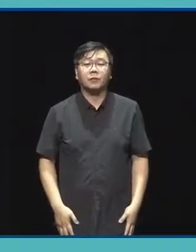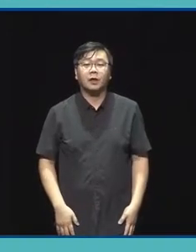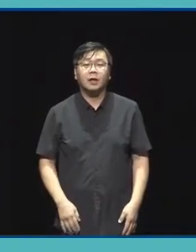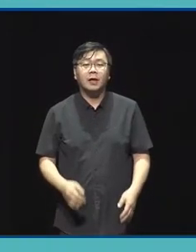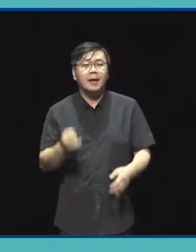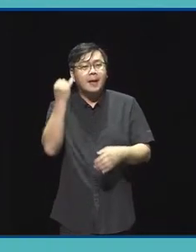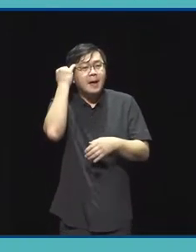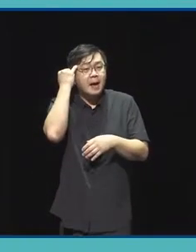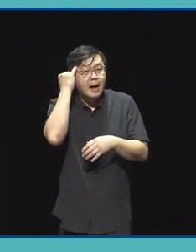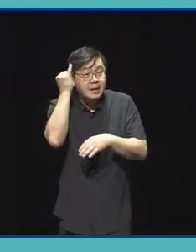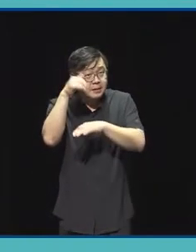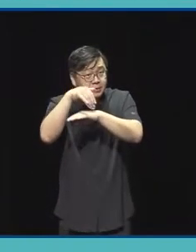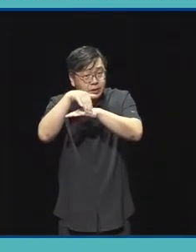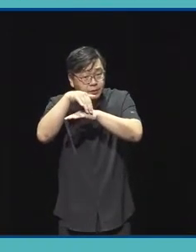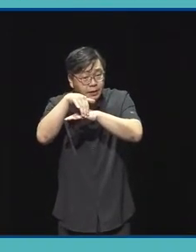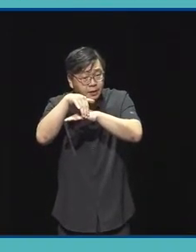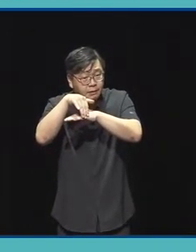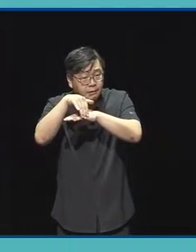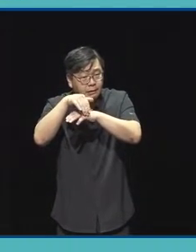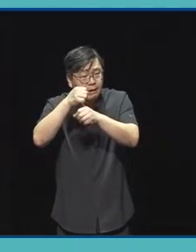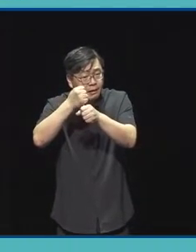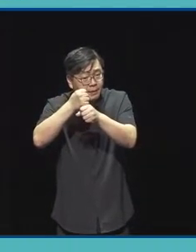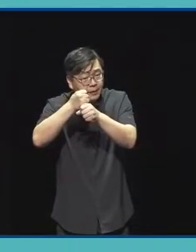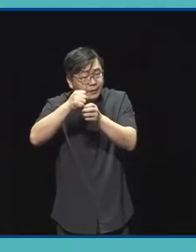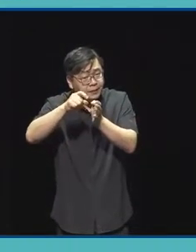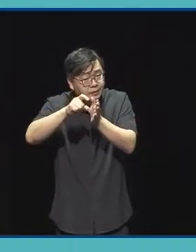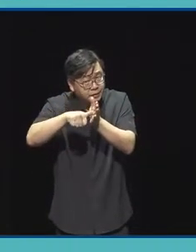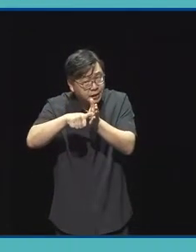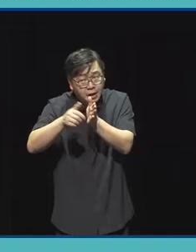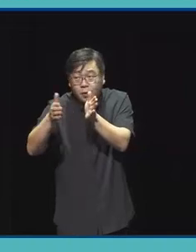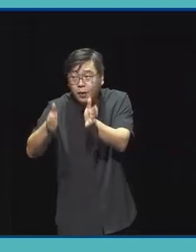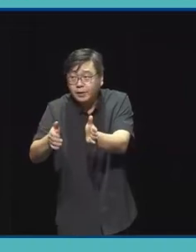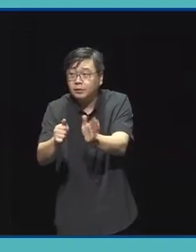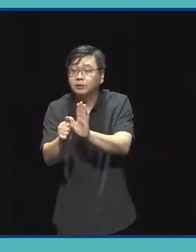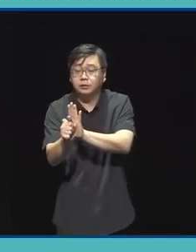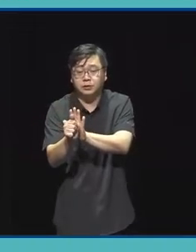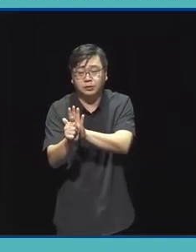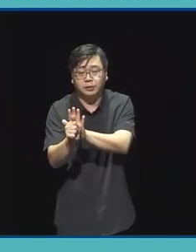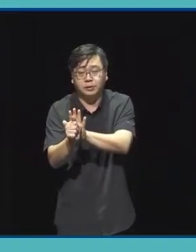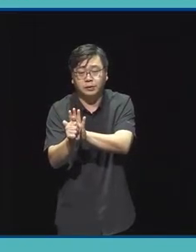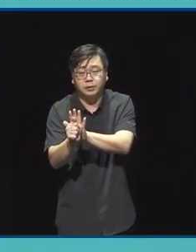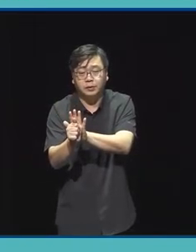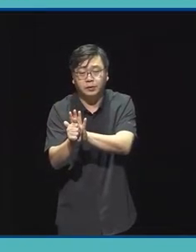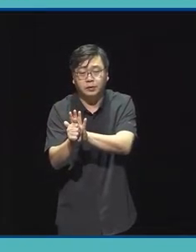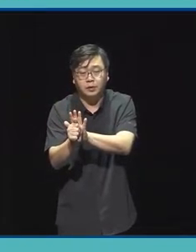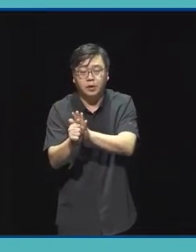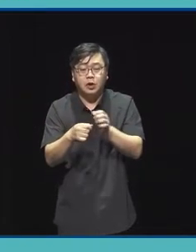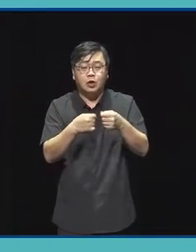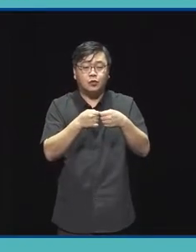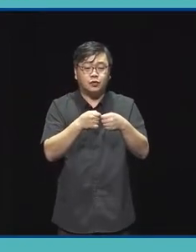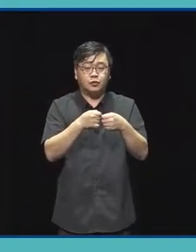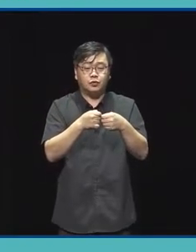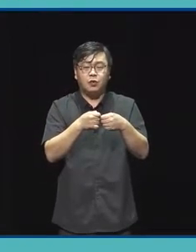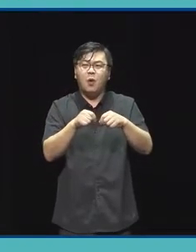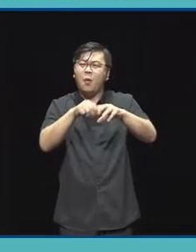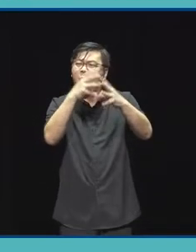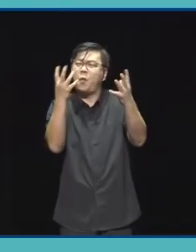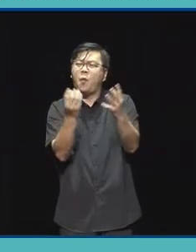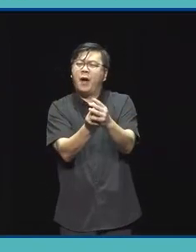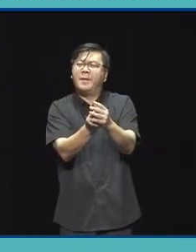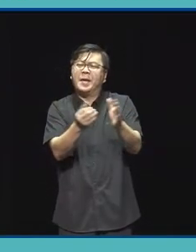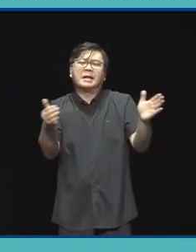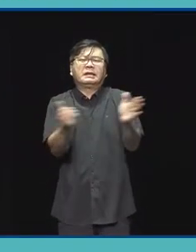아이디어를 기획하고 구현하기 위한 사전 제작을 지원하고요 그 형태는 구체적으로 완성 형태가 아닌